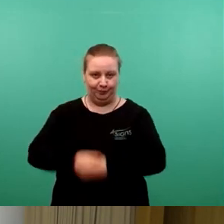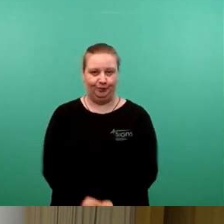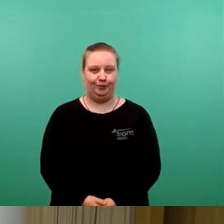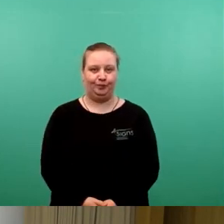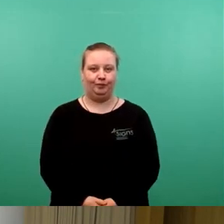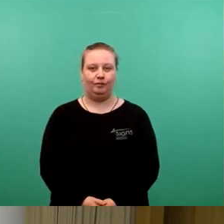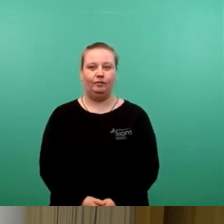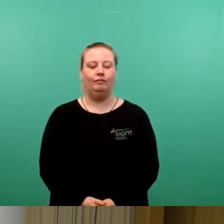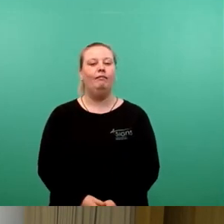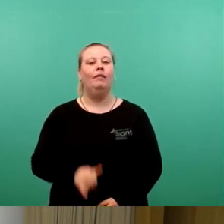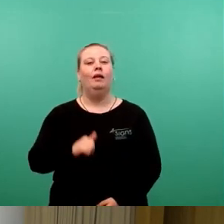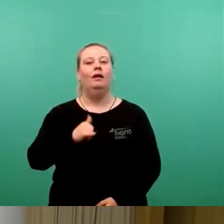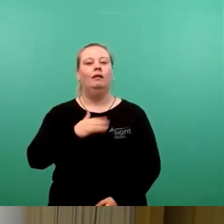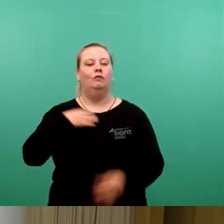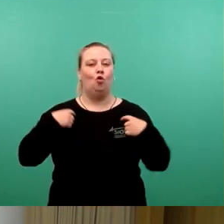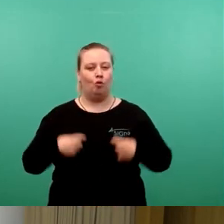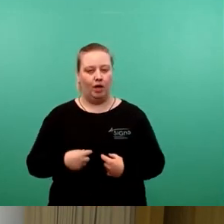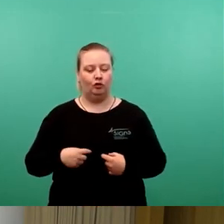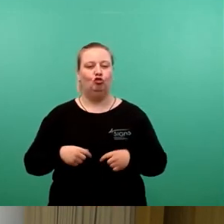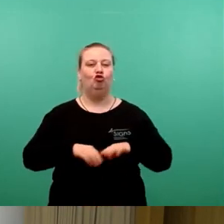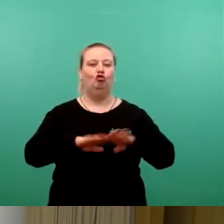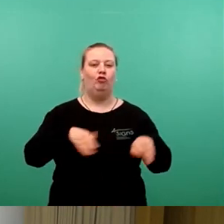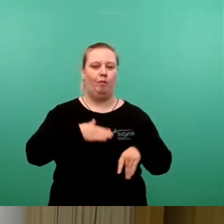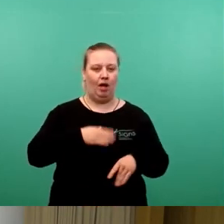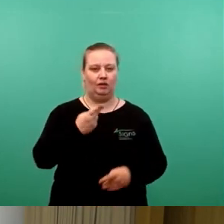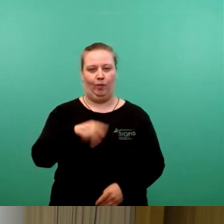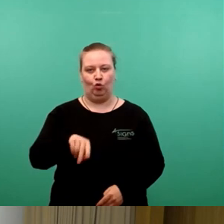Sehr geehrter Herr Oberbürgermeister, Schwimmbäder 2.0.